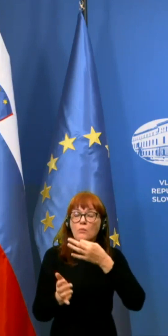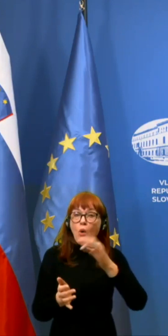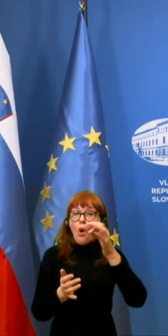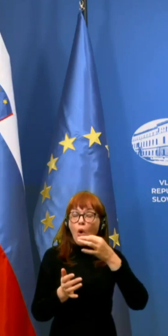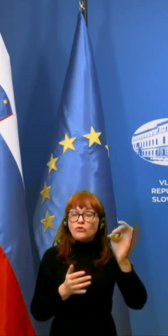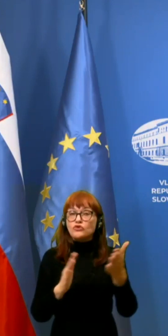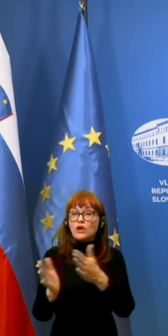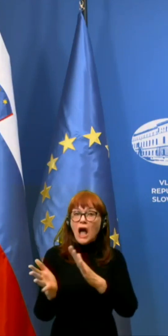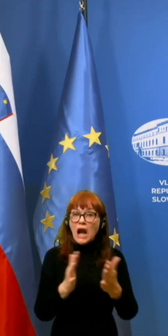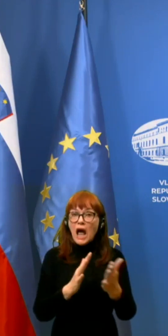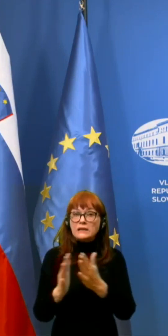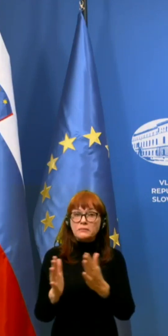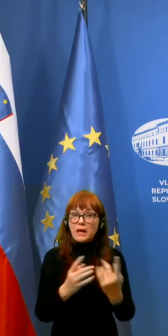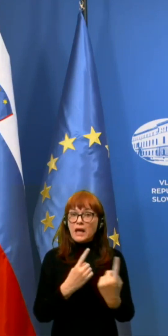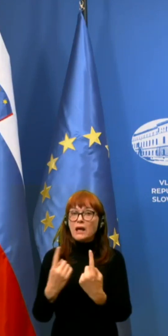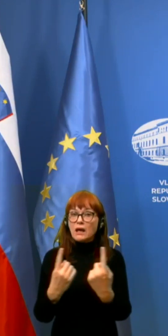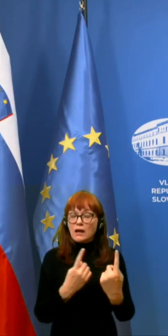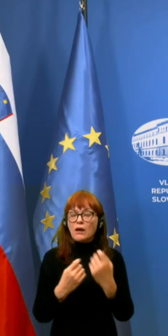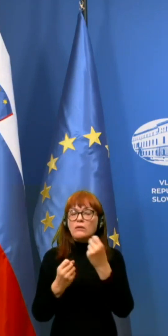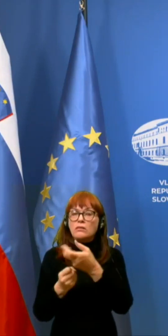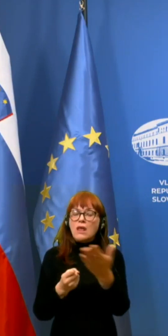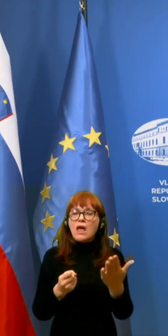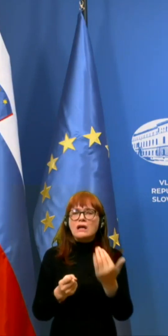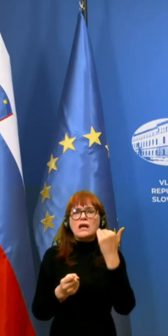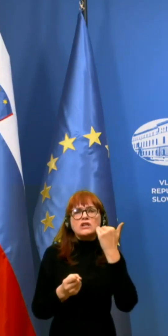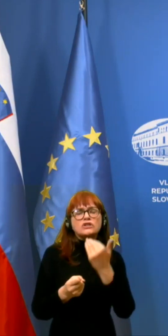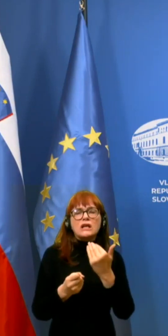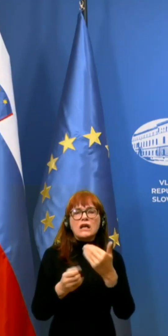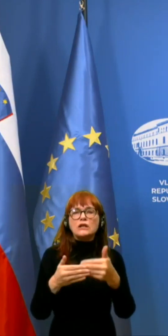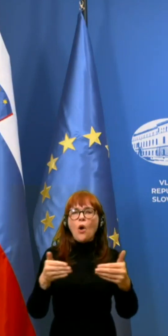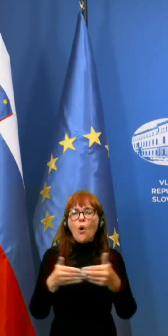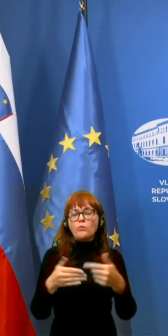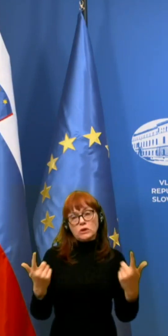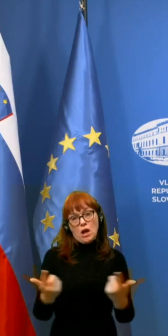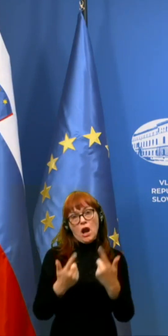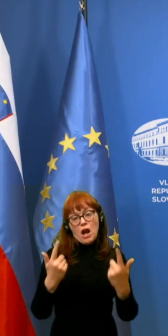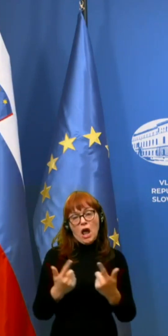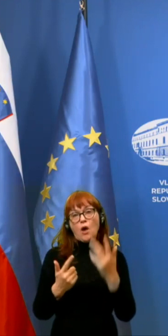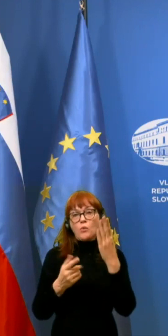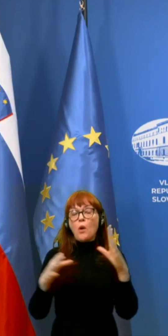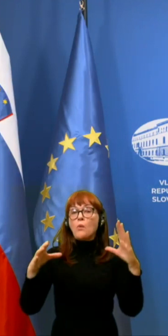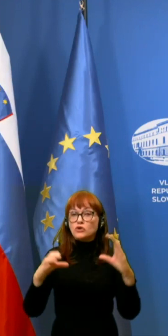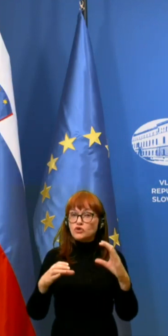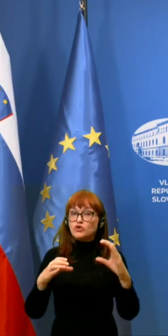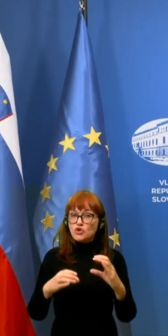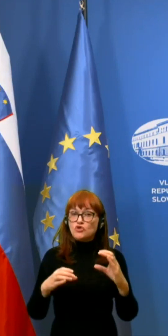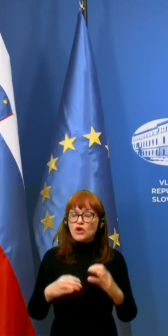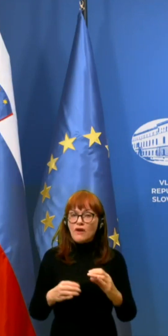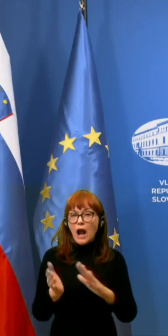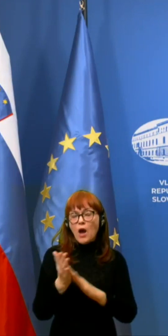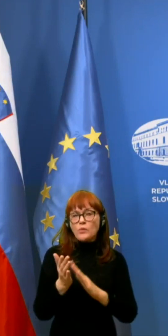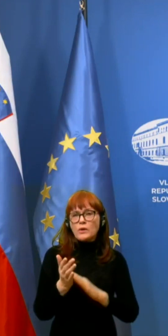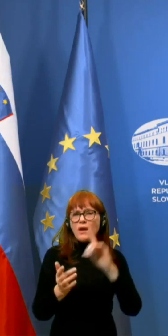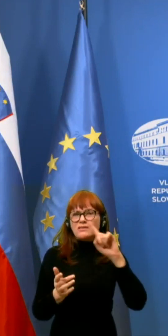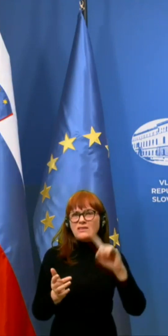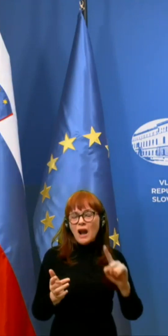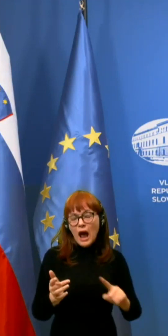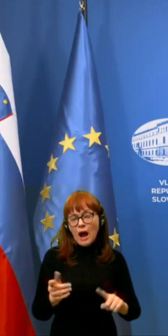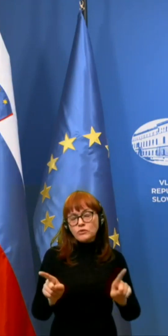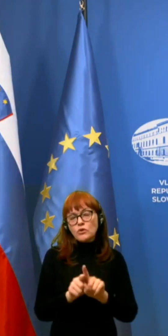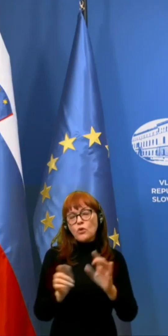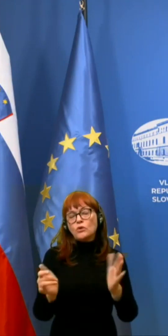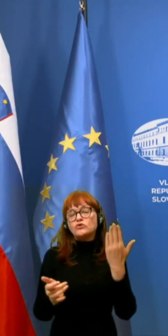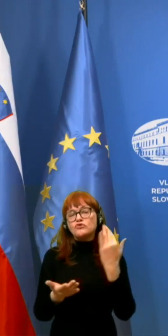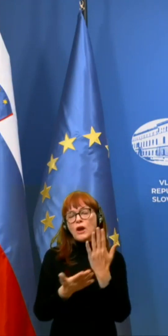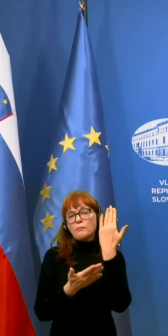razmer bomo nekatere striktne umitve lahko zniževali, v primeru slabšanja, pa kot je bilo